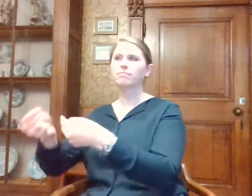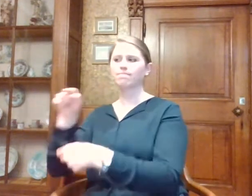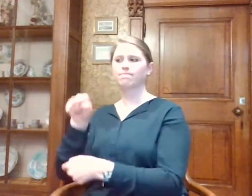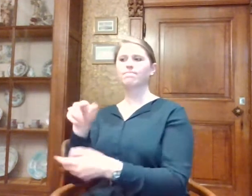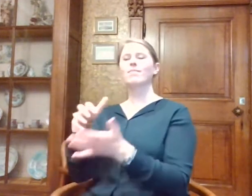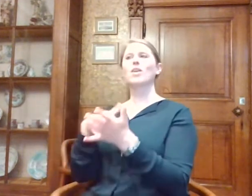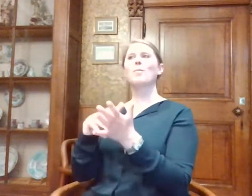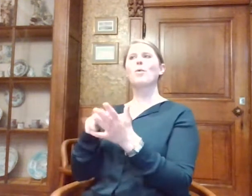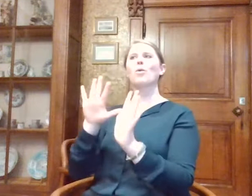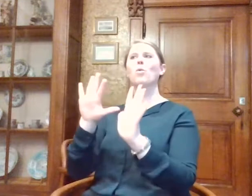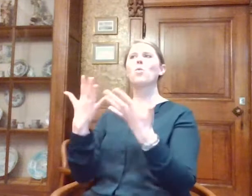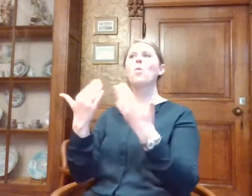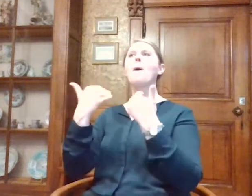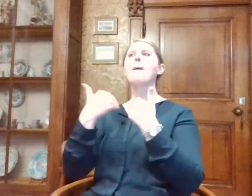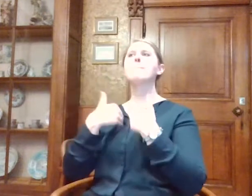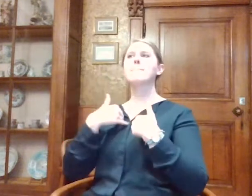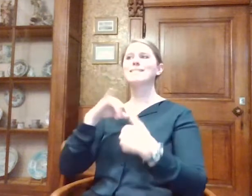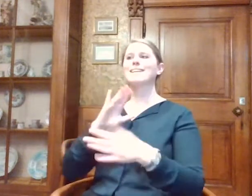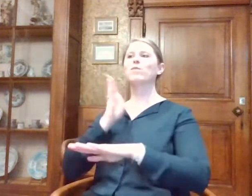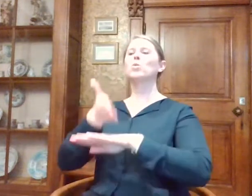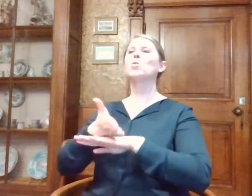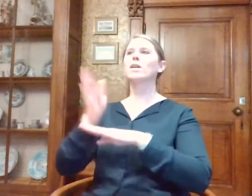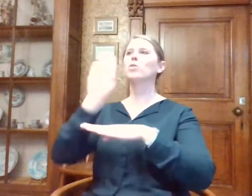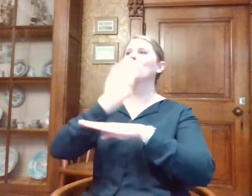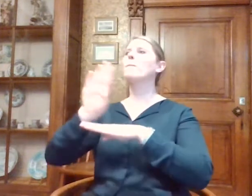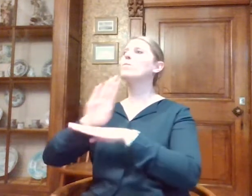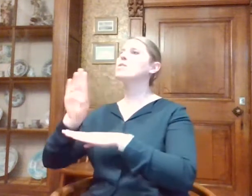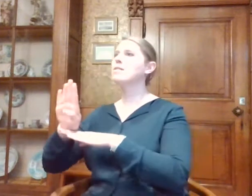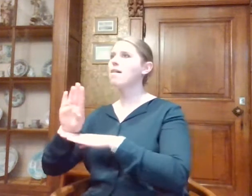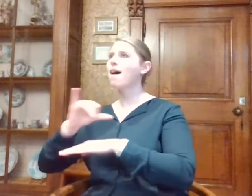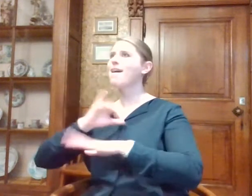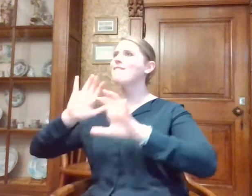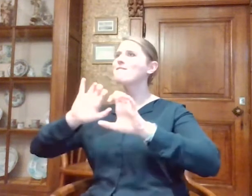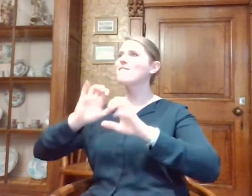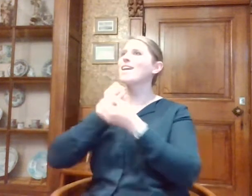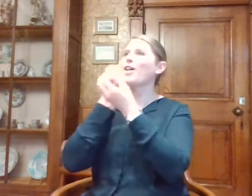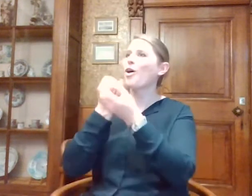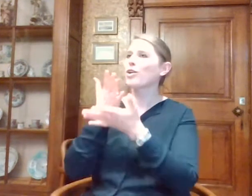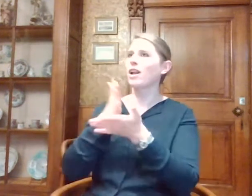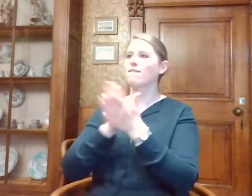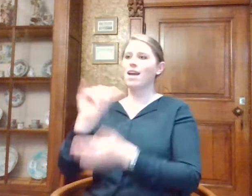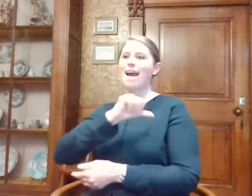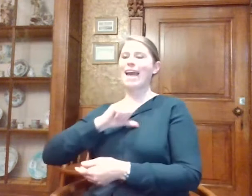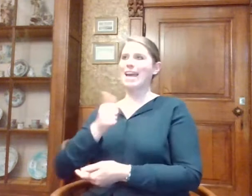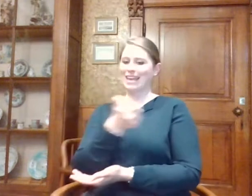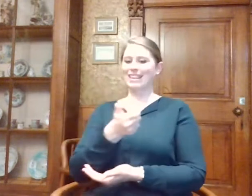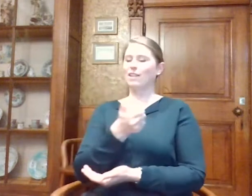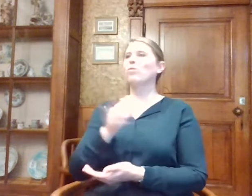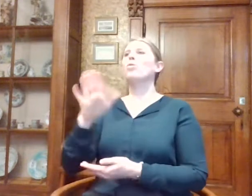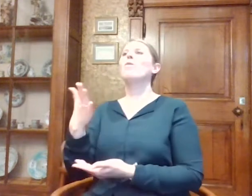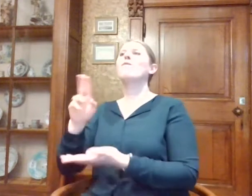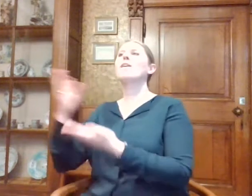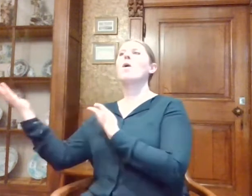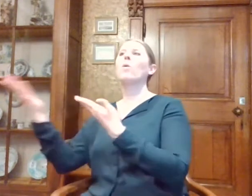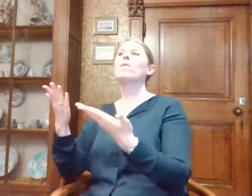toegang te krijgen tot musea en daar heel veel uitleg bij te krijgen. Gewoon met je eigen telefoon of met leentoestellen die je bij het onthaal kan